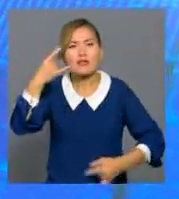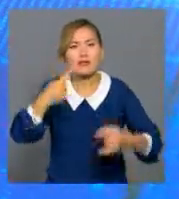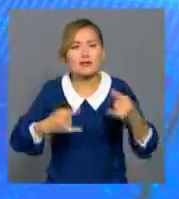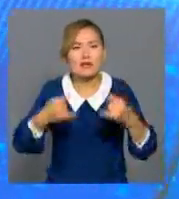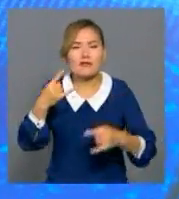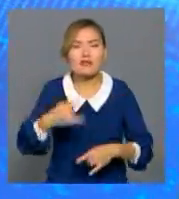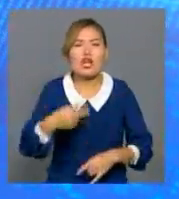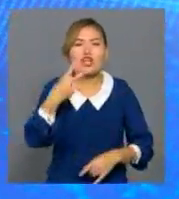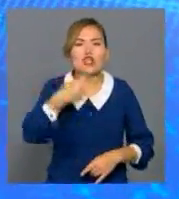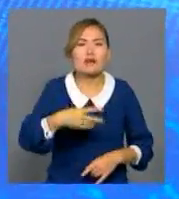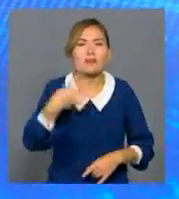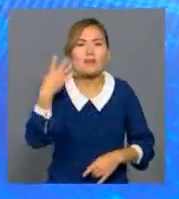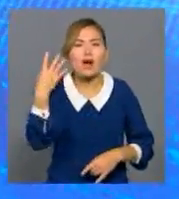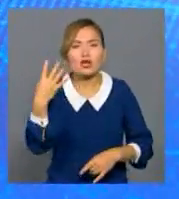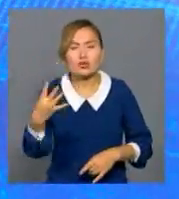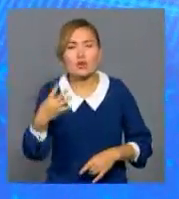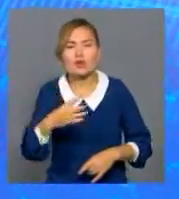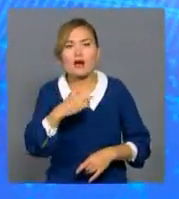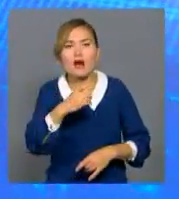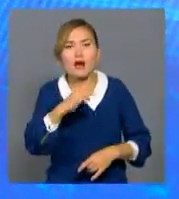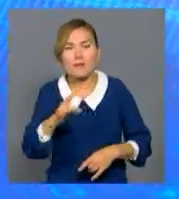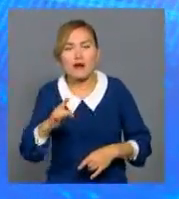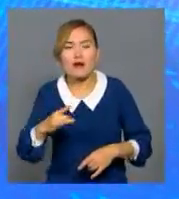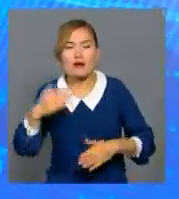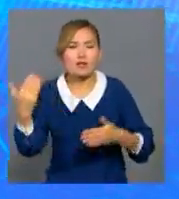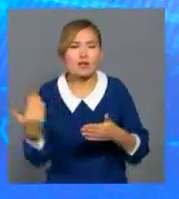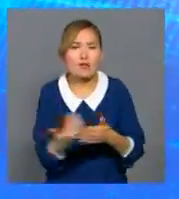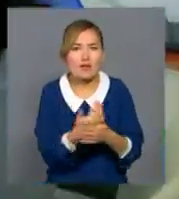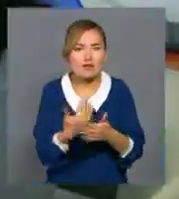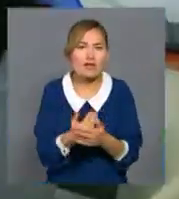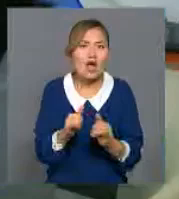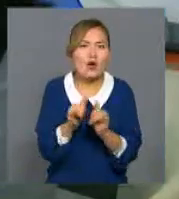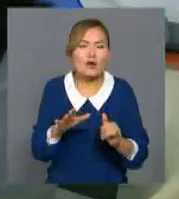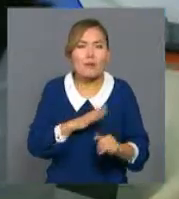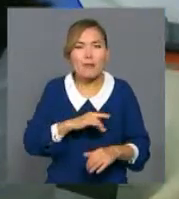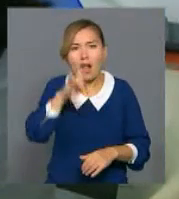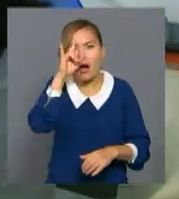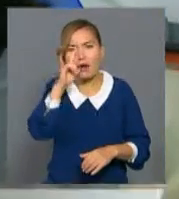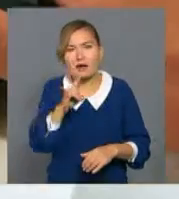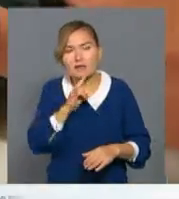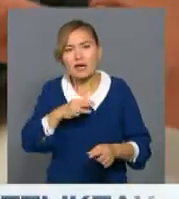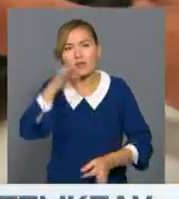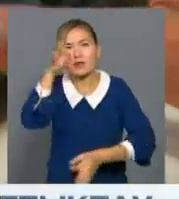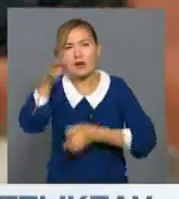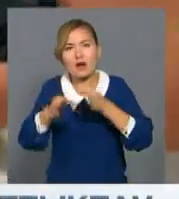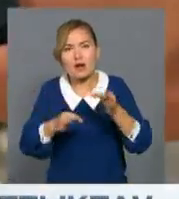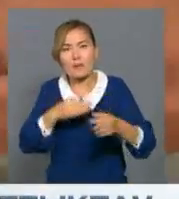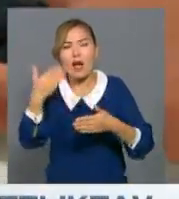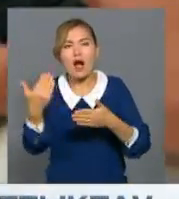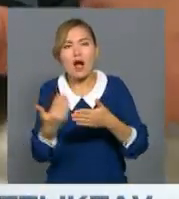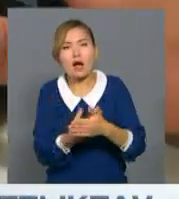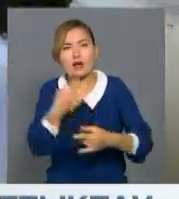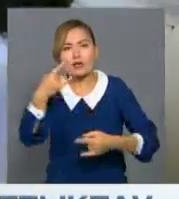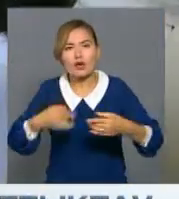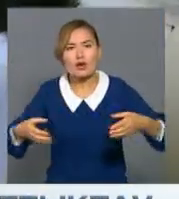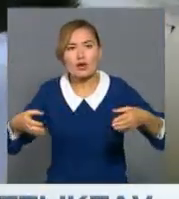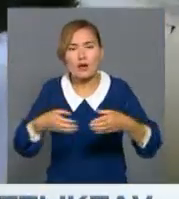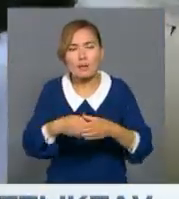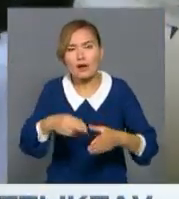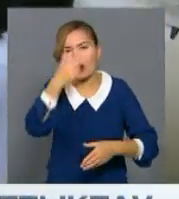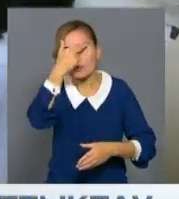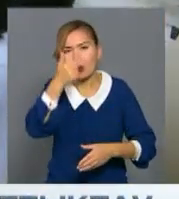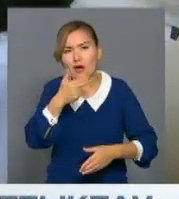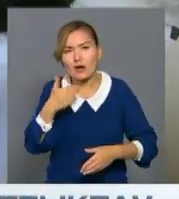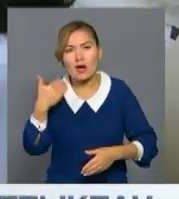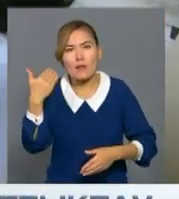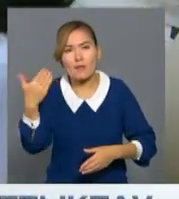жағылауындағы бұл елденде әріптестермен жаңа достапты. Қазақстанда тәулік бойы жаңалық тарататын алғашқа арнаның ұжымын ремдегі үргелі